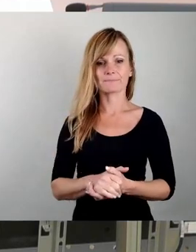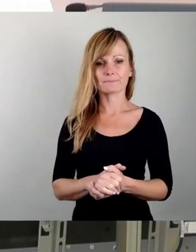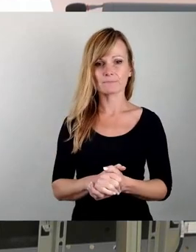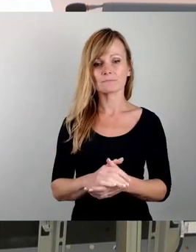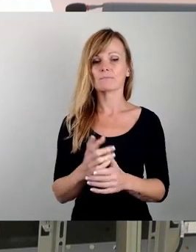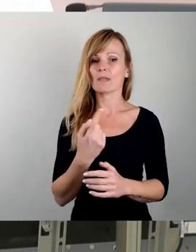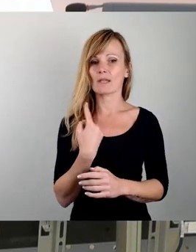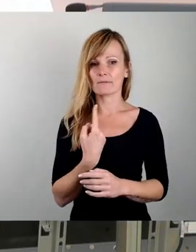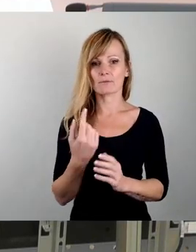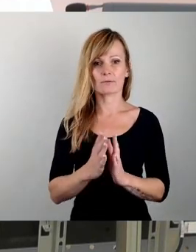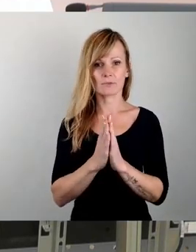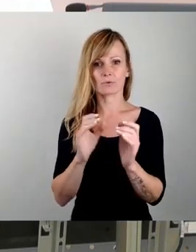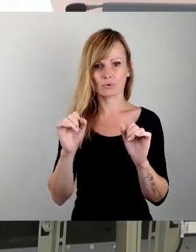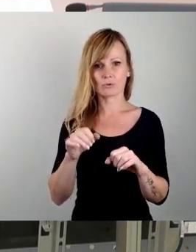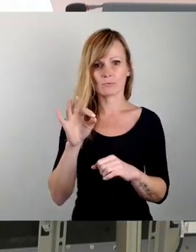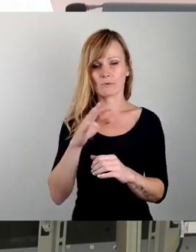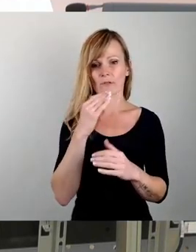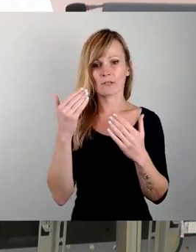Zustimmung. Vielen Dank.